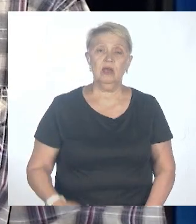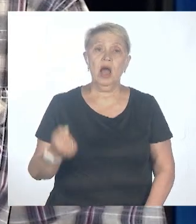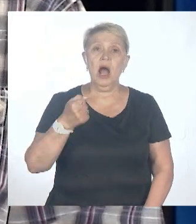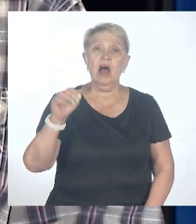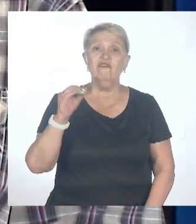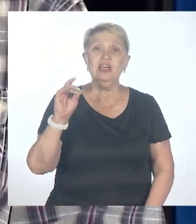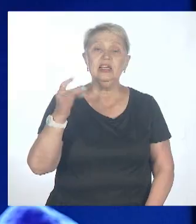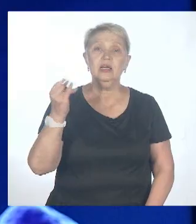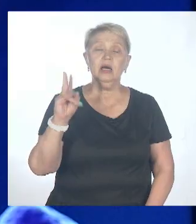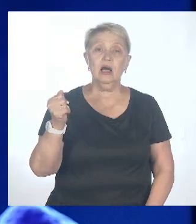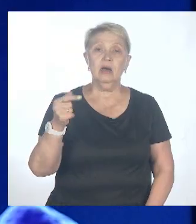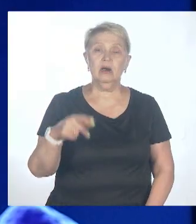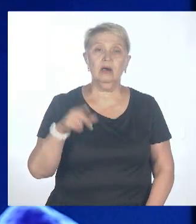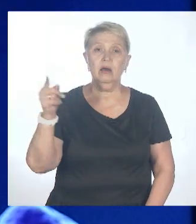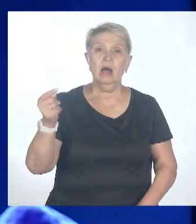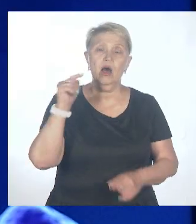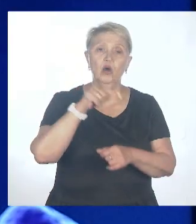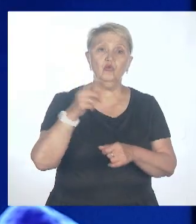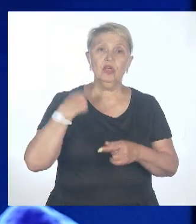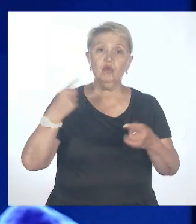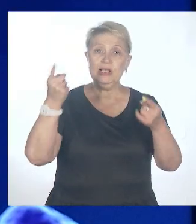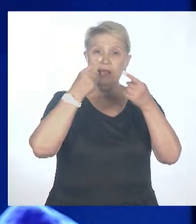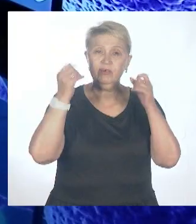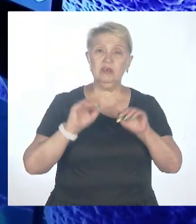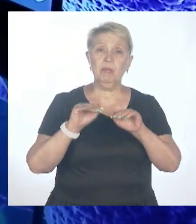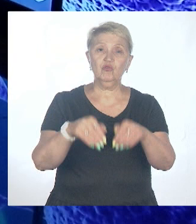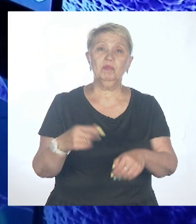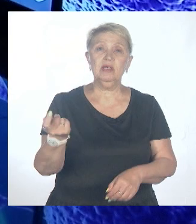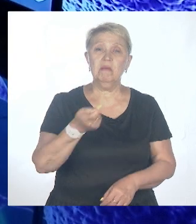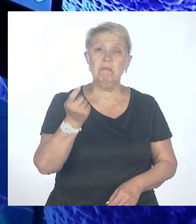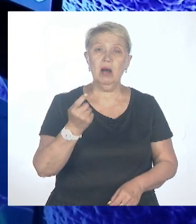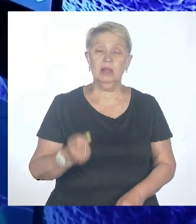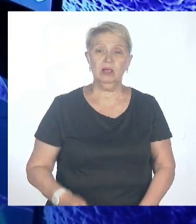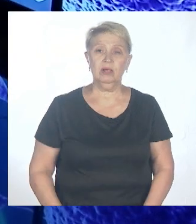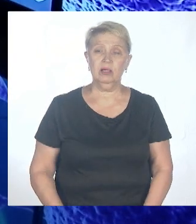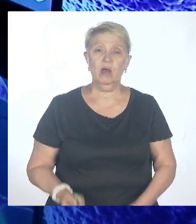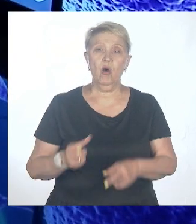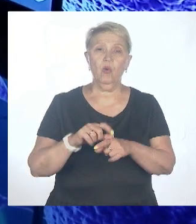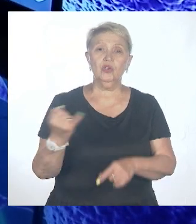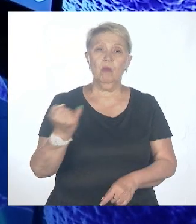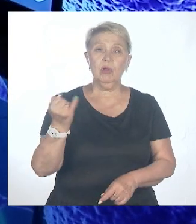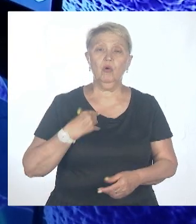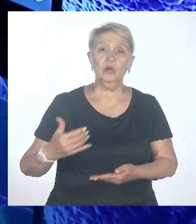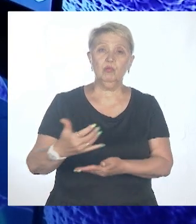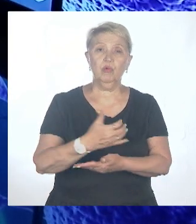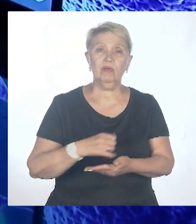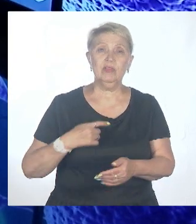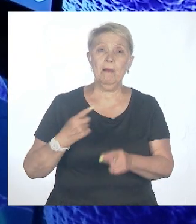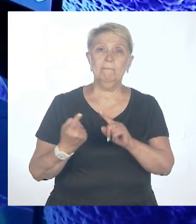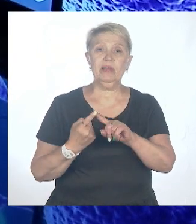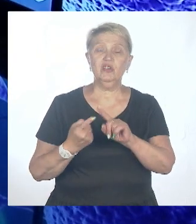что оттуда информации поступает крайне мало. Она крайне скудная. Очень плохой сбор на первичном уровне.